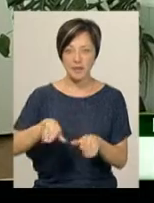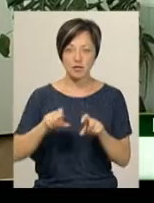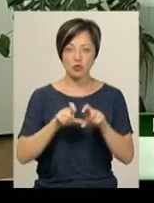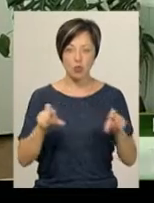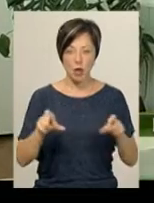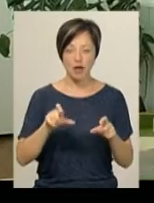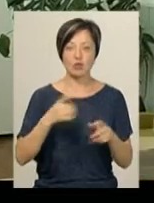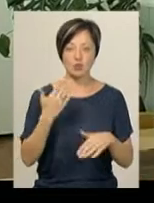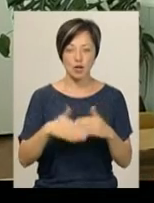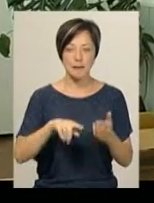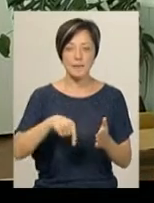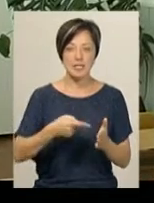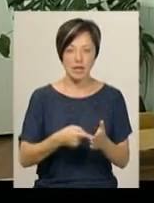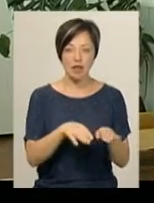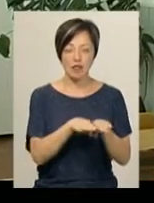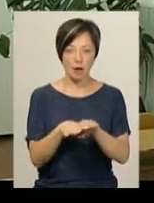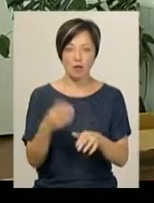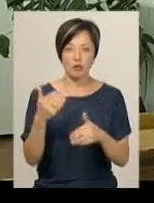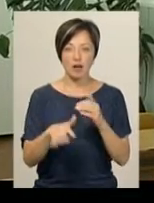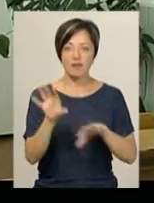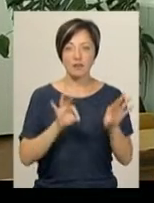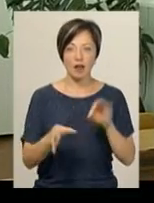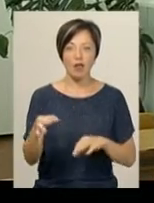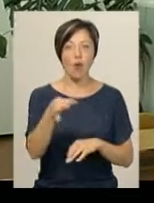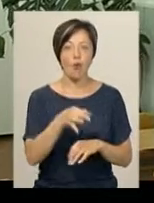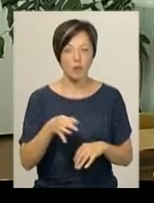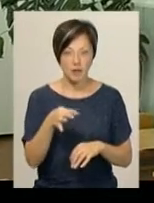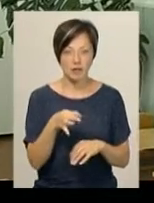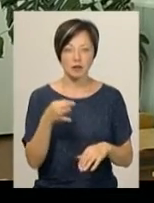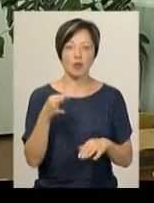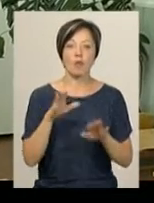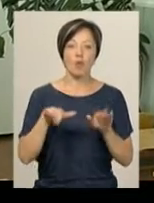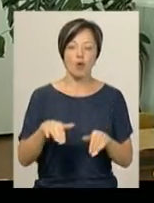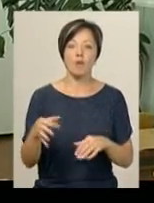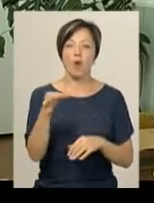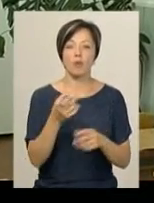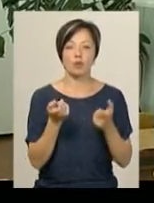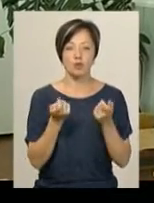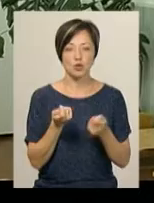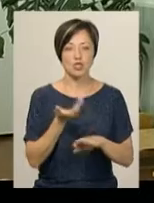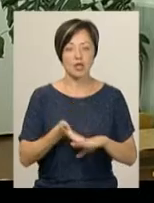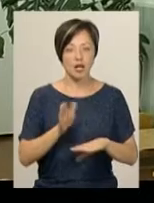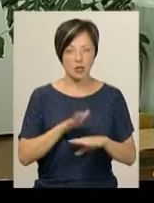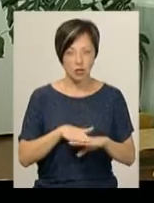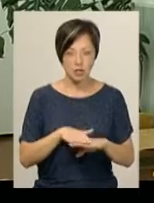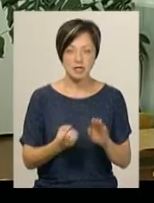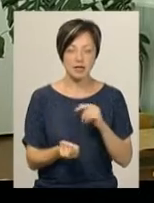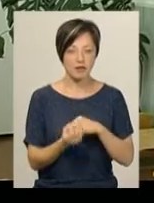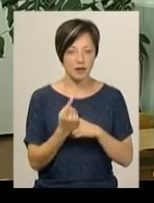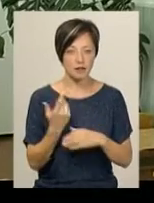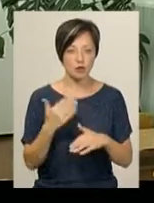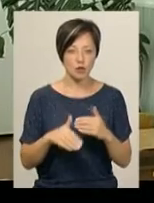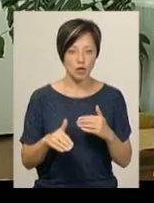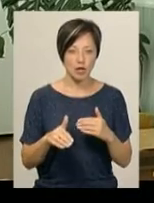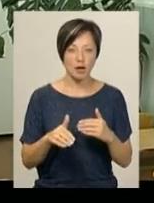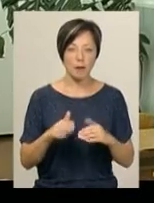етап і саме на міському етапі ми вже відбирались на область. На області вже було трішки складніше, адже з'явився вже